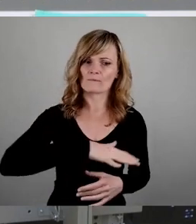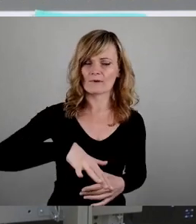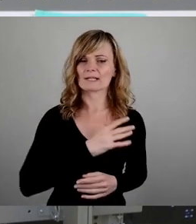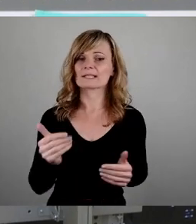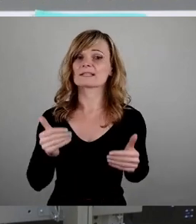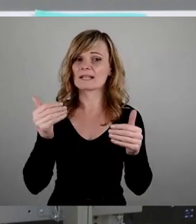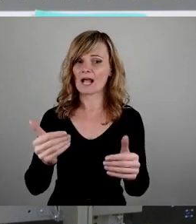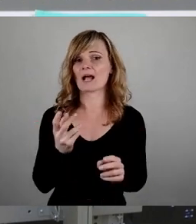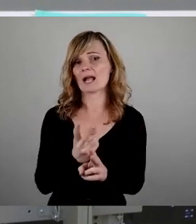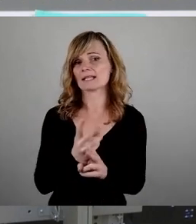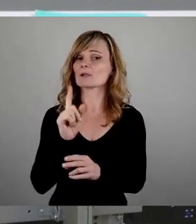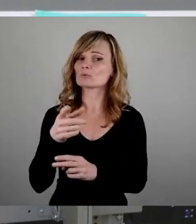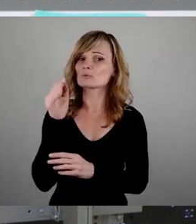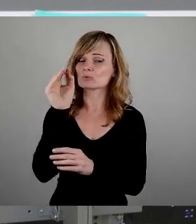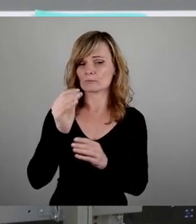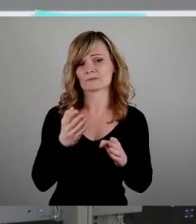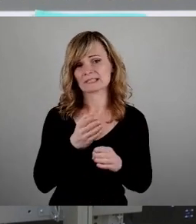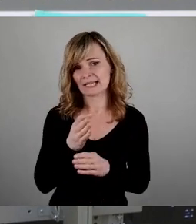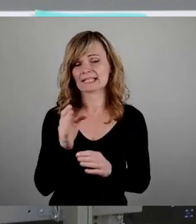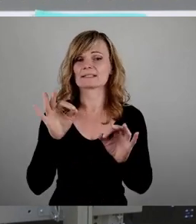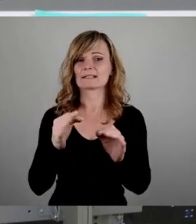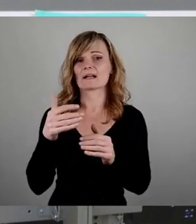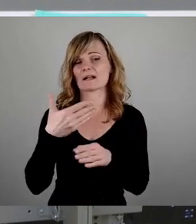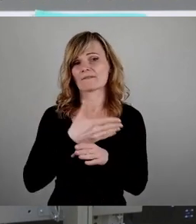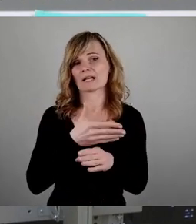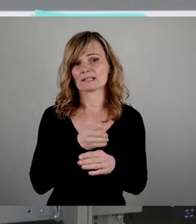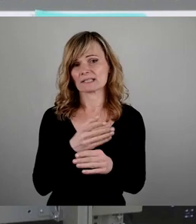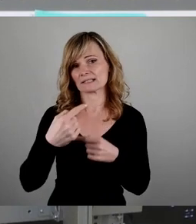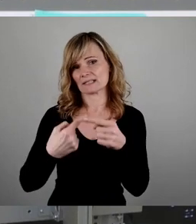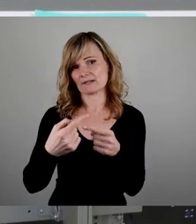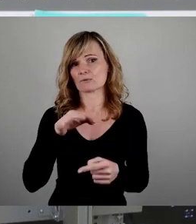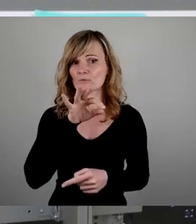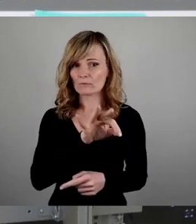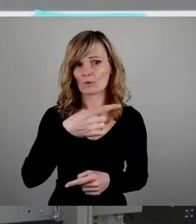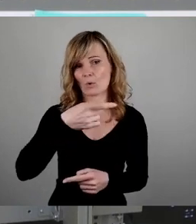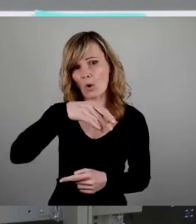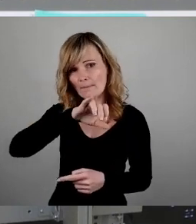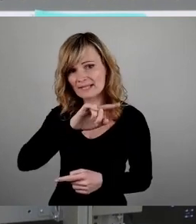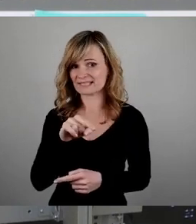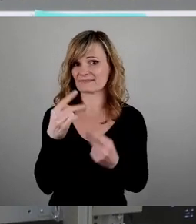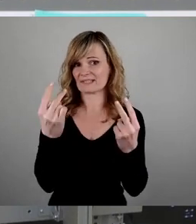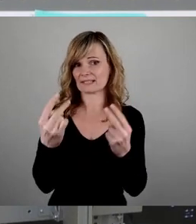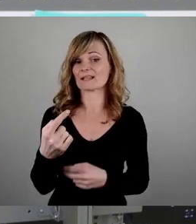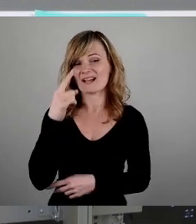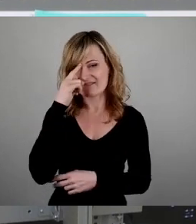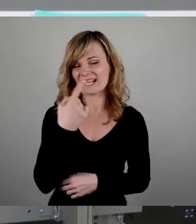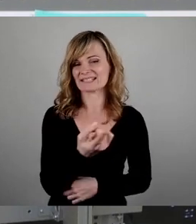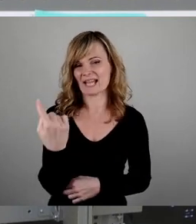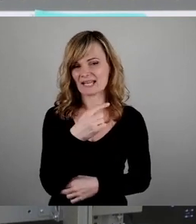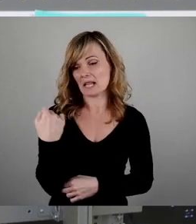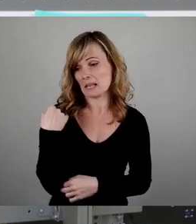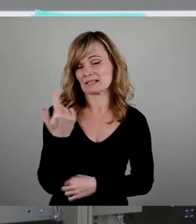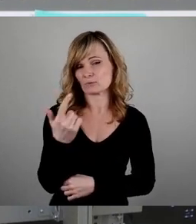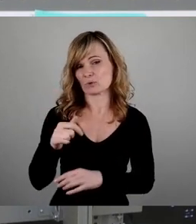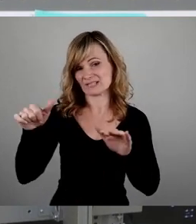und zukunftsgerechte Quartiersentwicklung in Kurpitz engagieren. Wir wissen alle, seit 2016 hakt es bei dieser